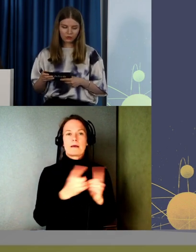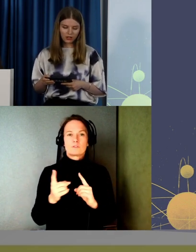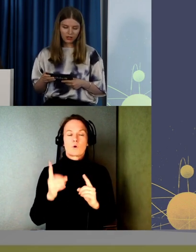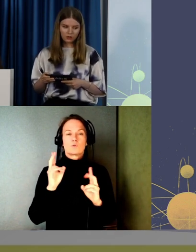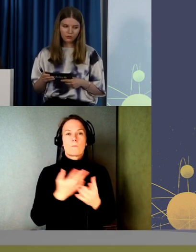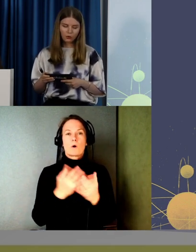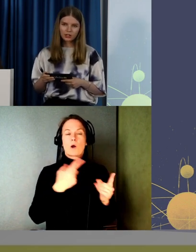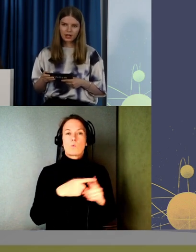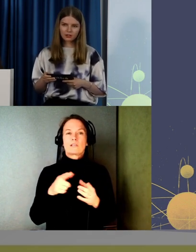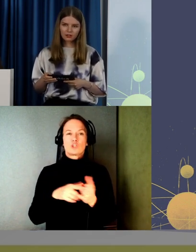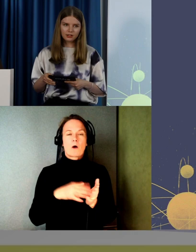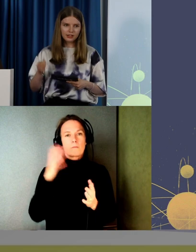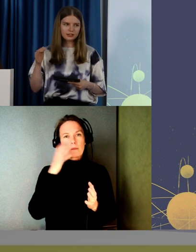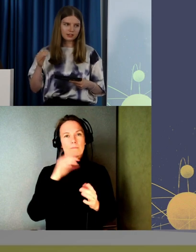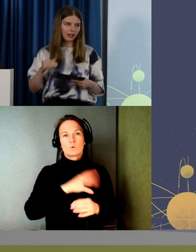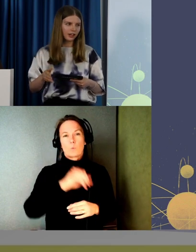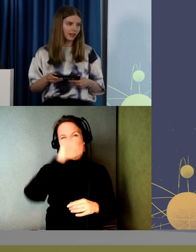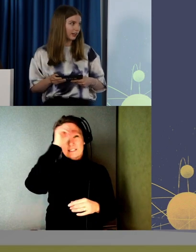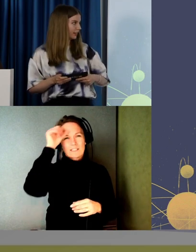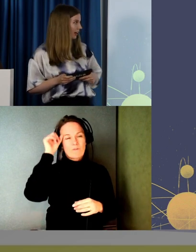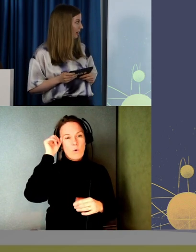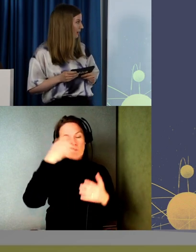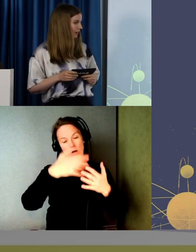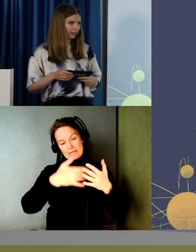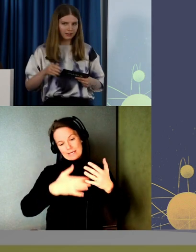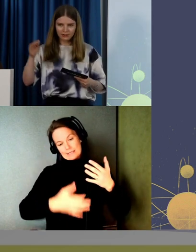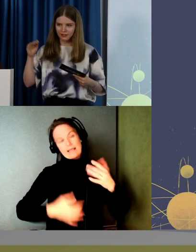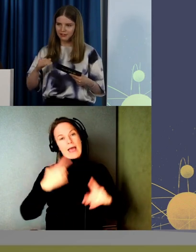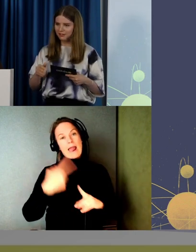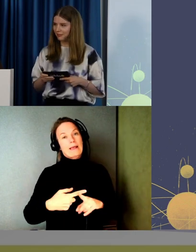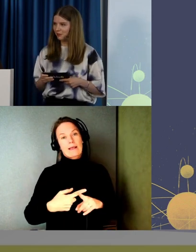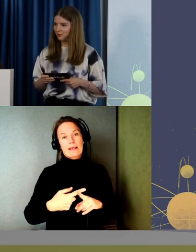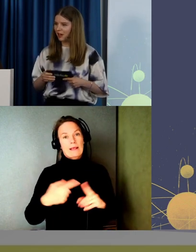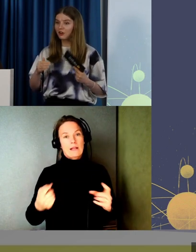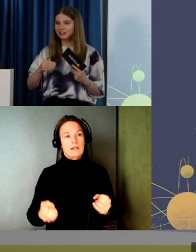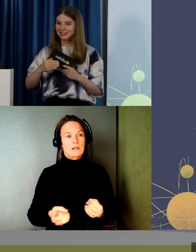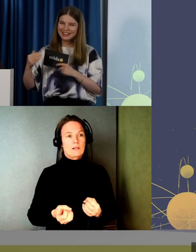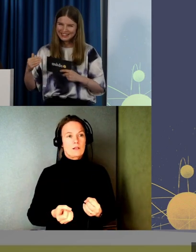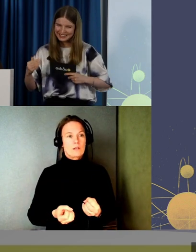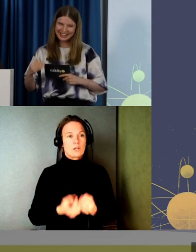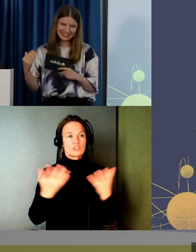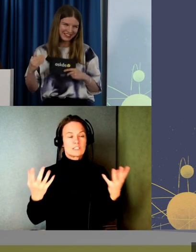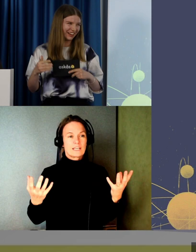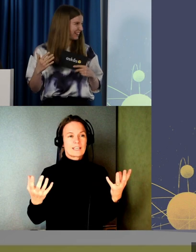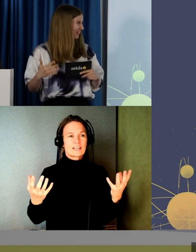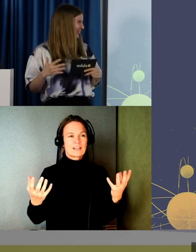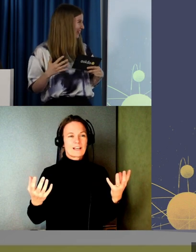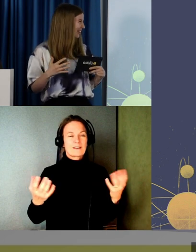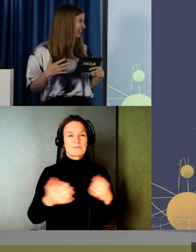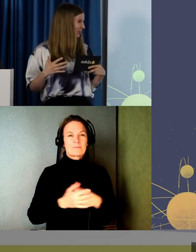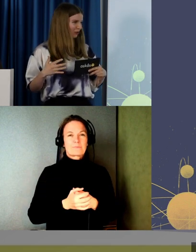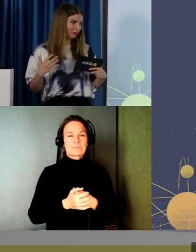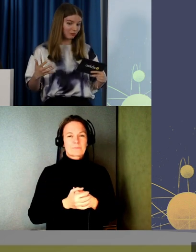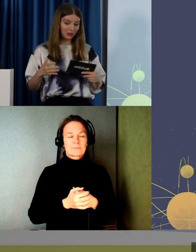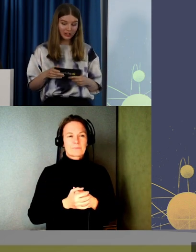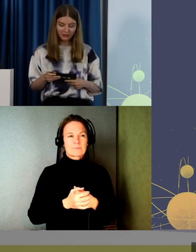Så det är svårt att lista en enkel, en rad grejer att göra för att